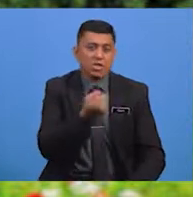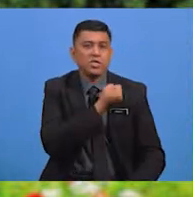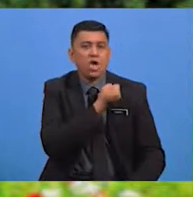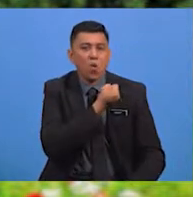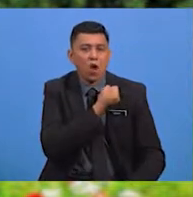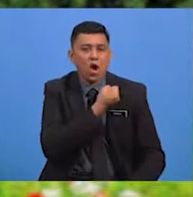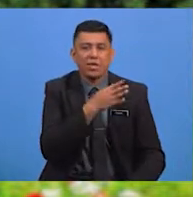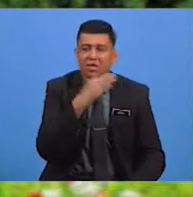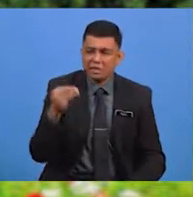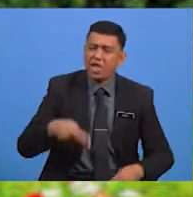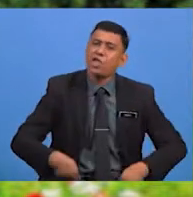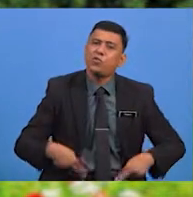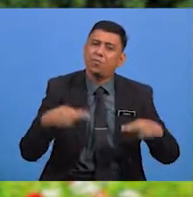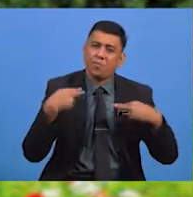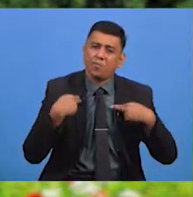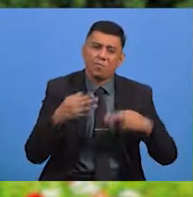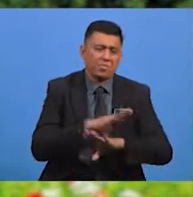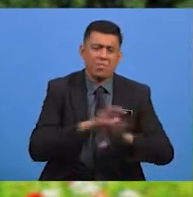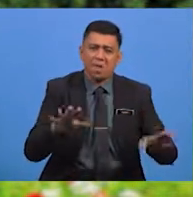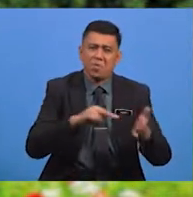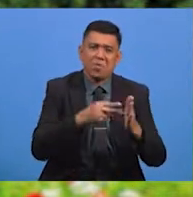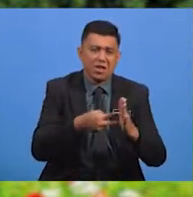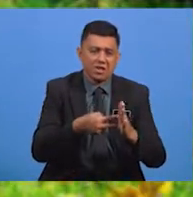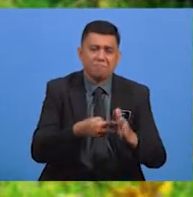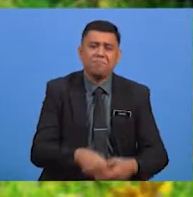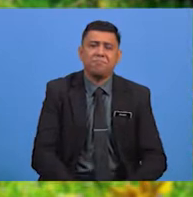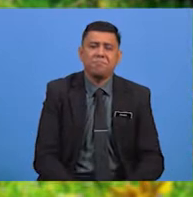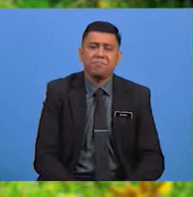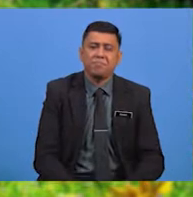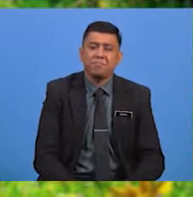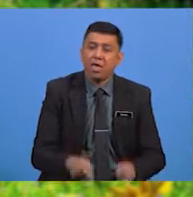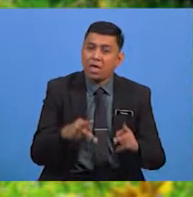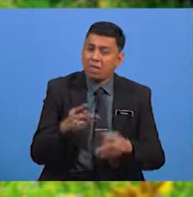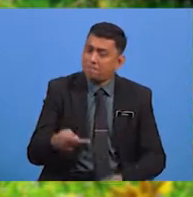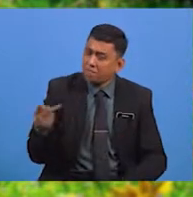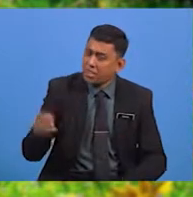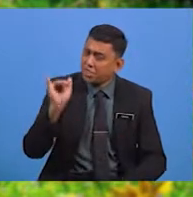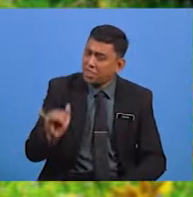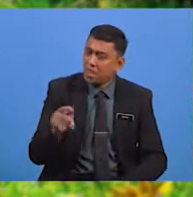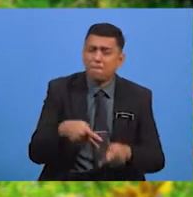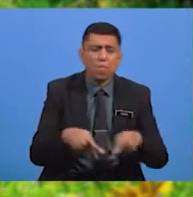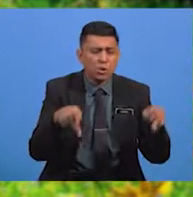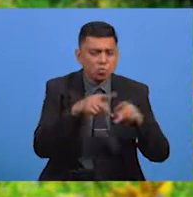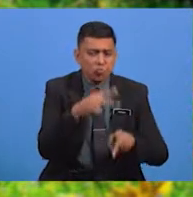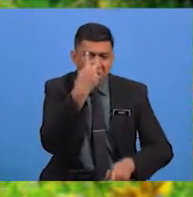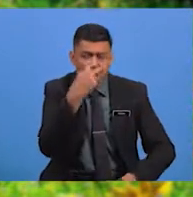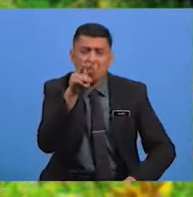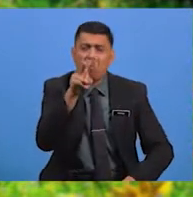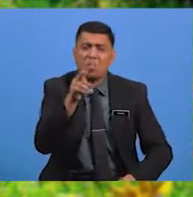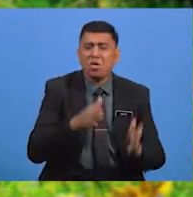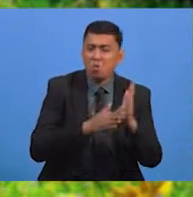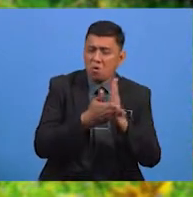Kecewa Dan Kehidupannya Tidak Bermakna Lagi Perkara Inilah Yang Perlu Diperhatikan